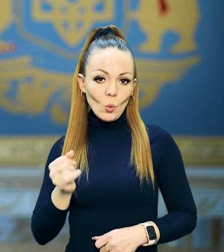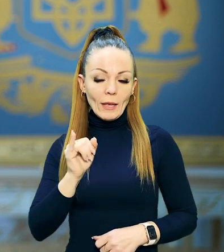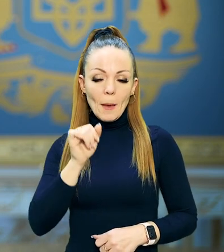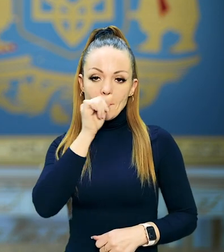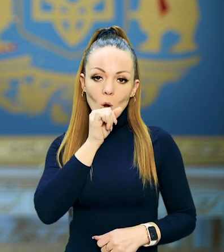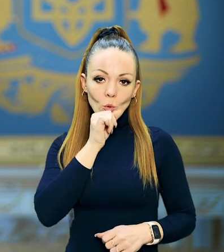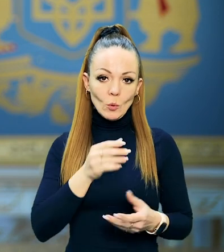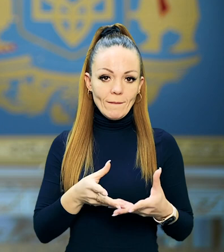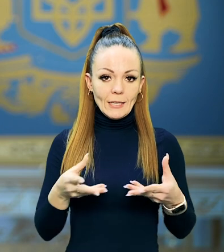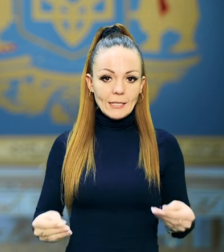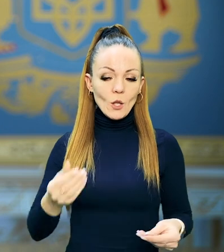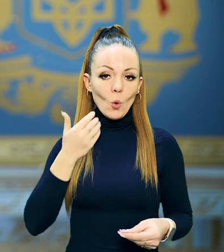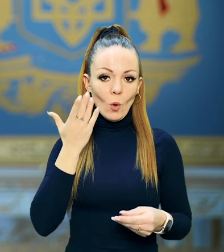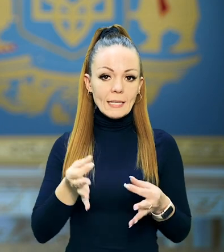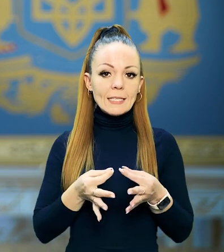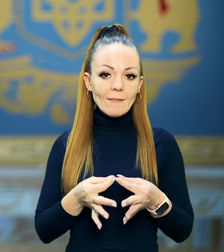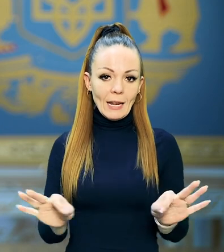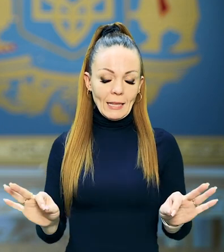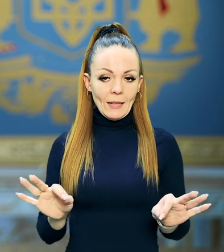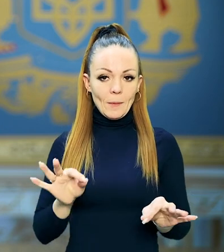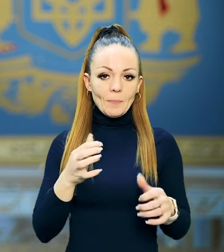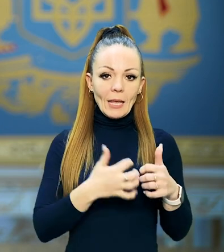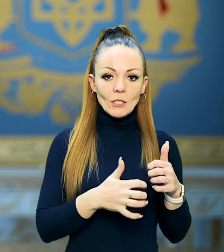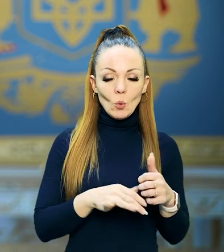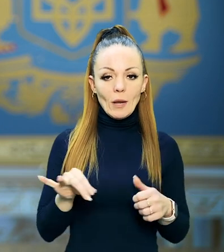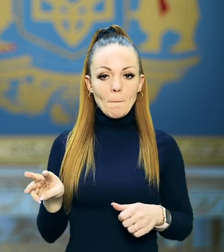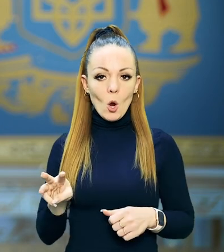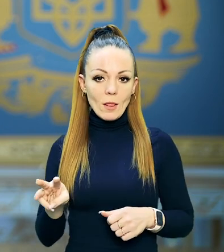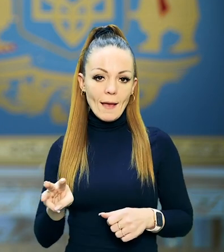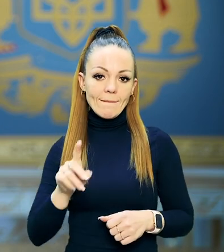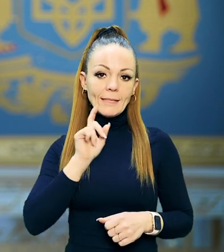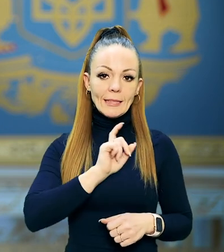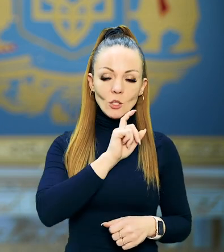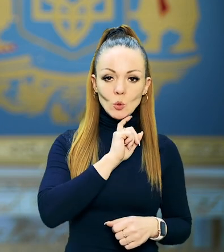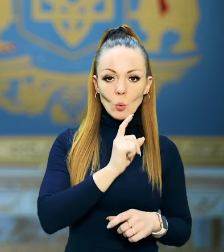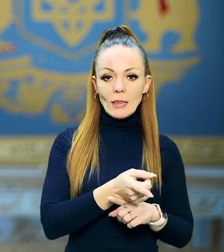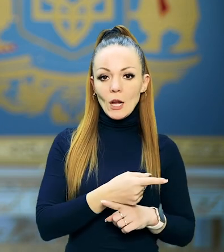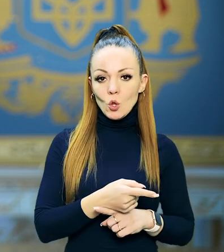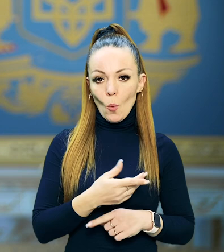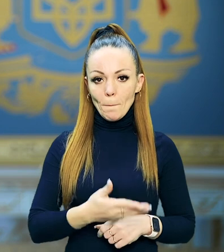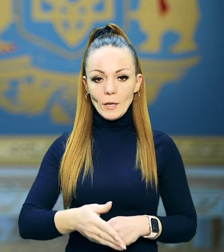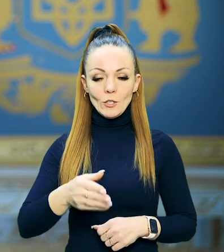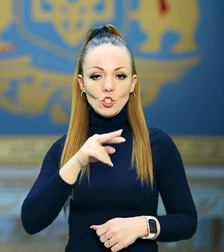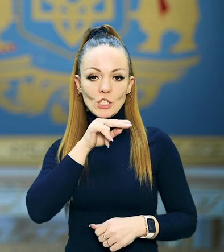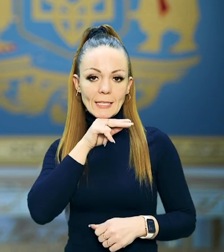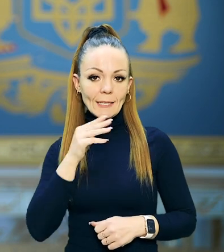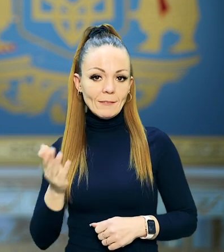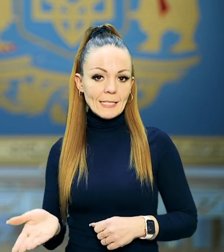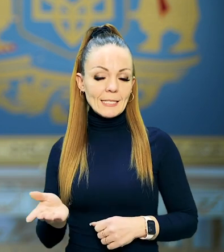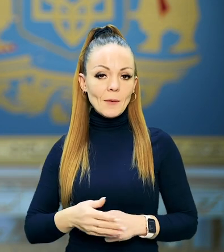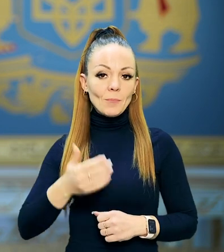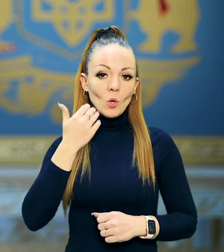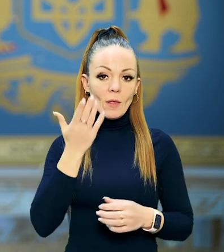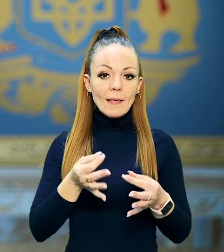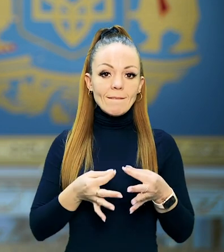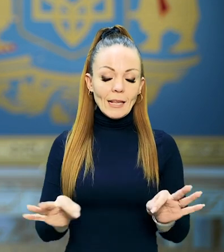І морозної весни, коли звільнили Херсон і Миколаїв, Вінницю, Тернопіль, Чернівці.